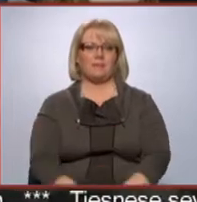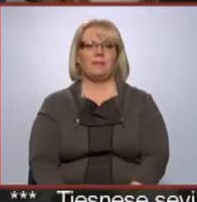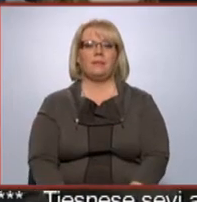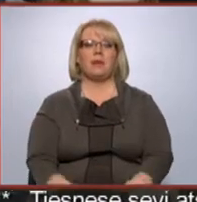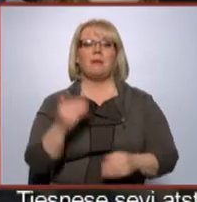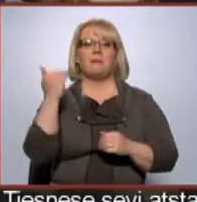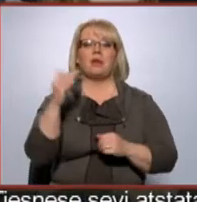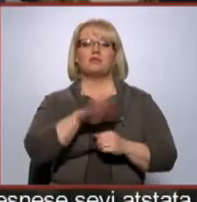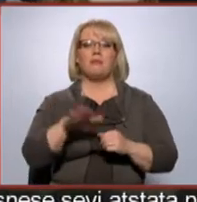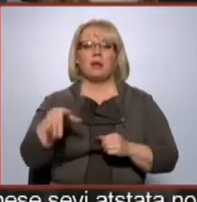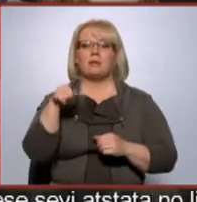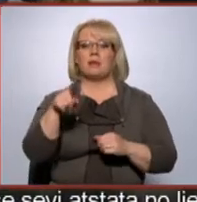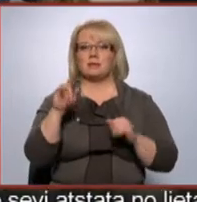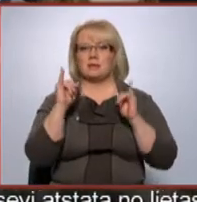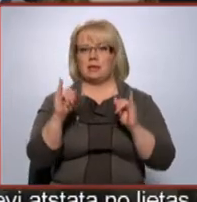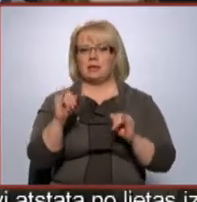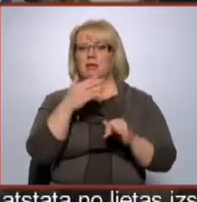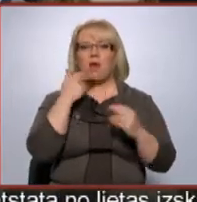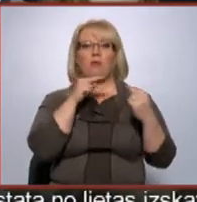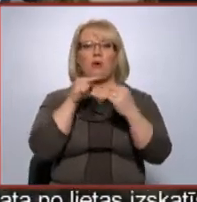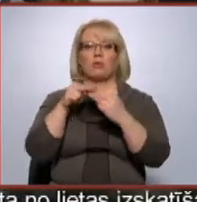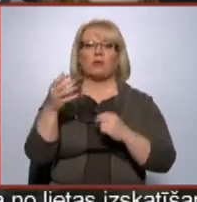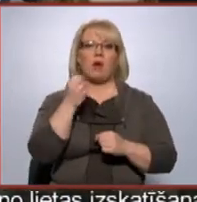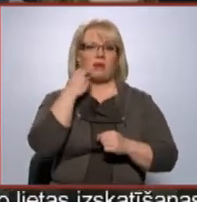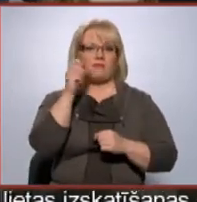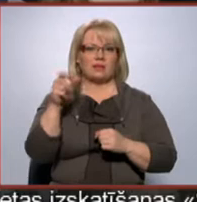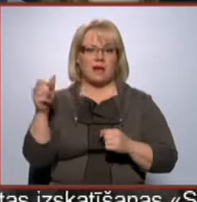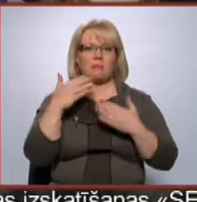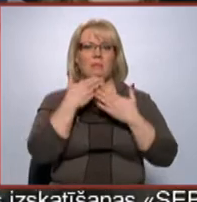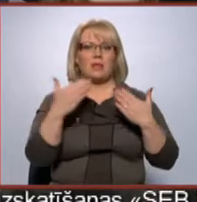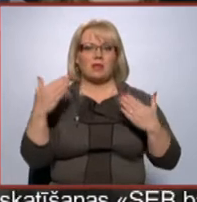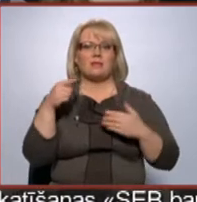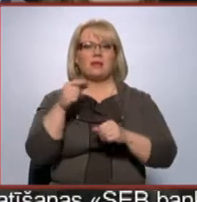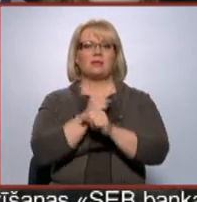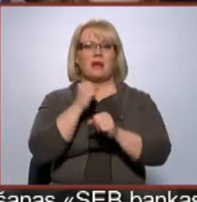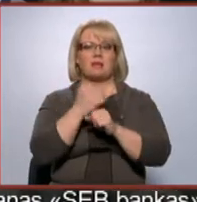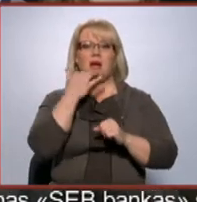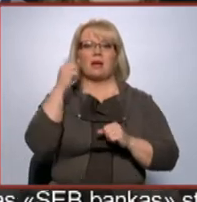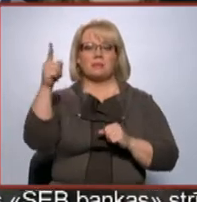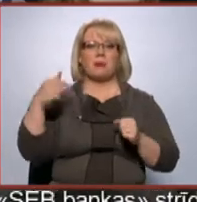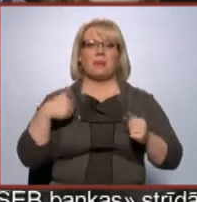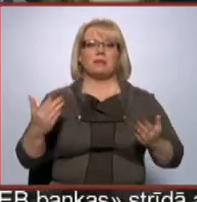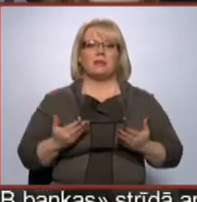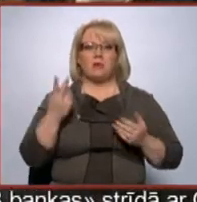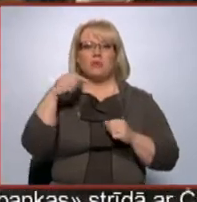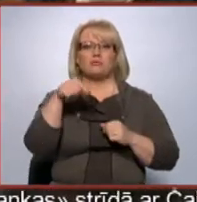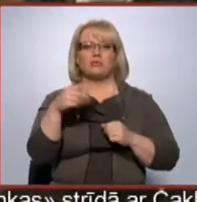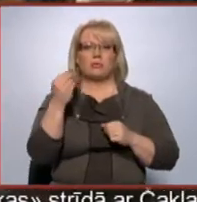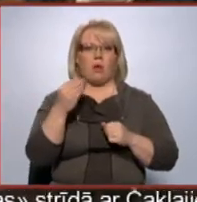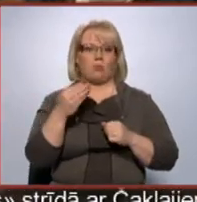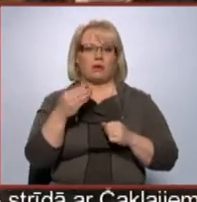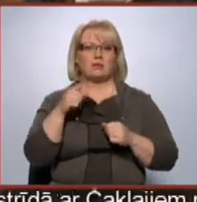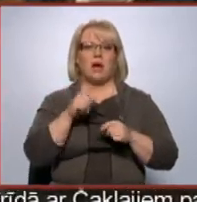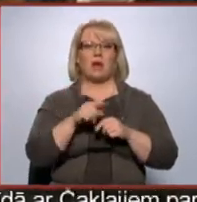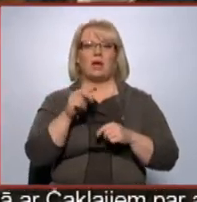Priekš bērniem tas ir slikti, viņiem nav kontakta ar vecākiem, bet pateicoties tam, ka viņa strādā ārzemēs, mēs dzīvojam no šīs naudas. Arī